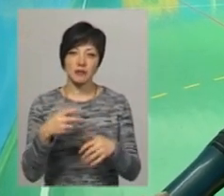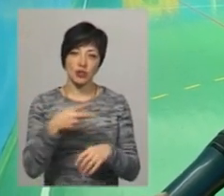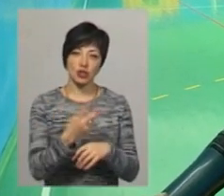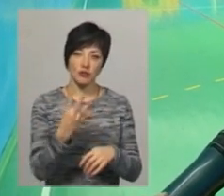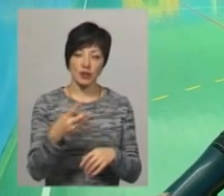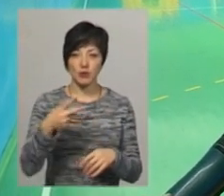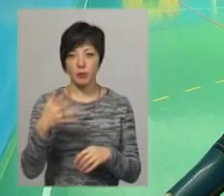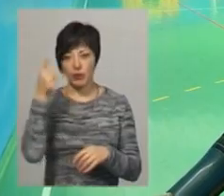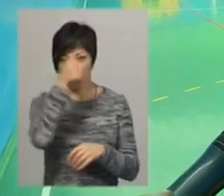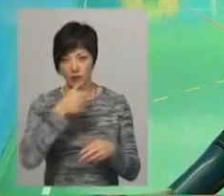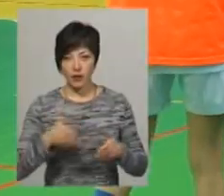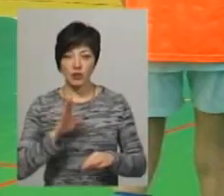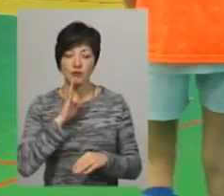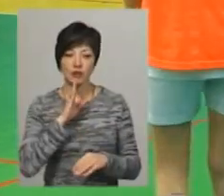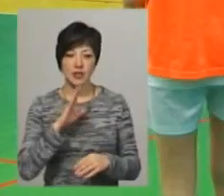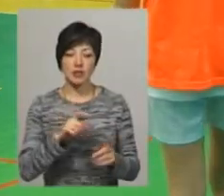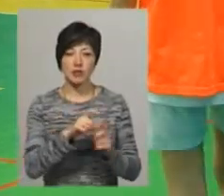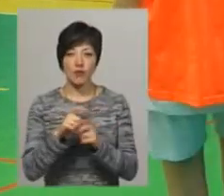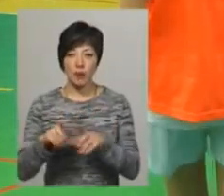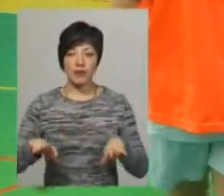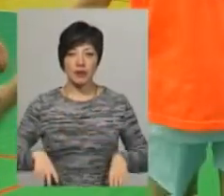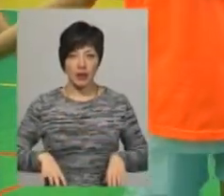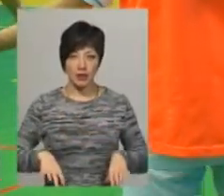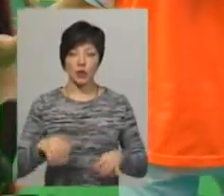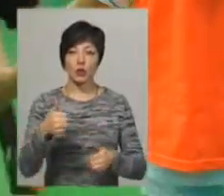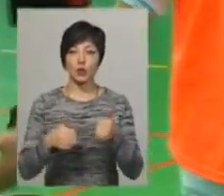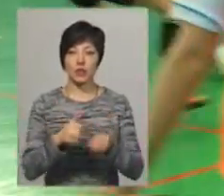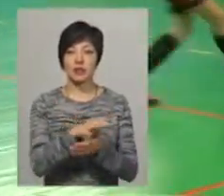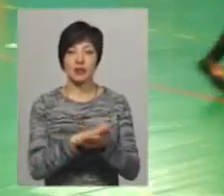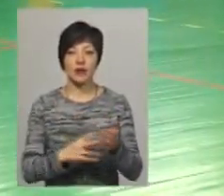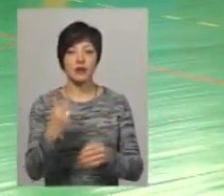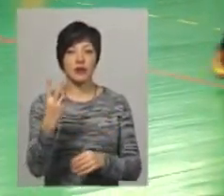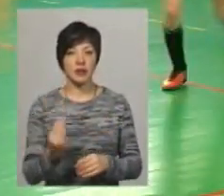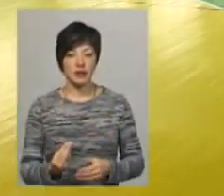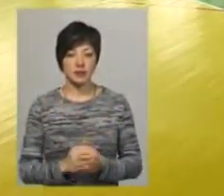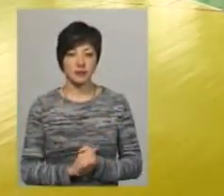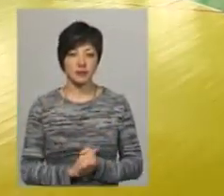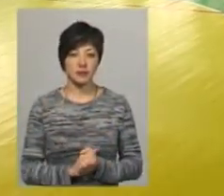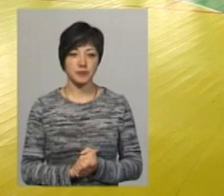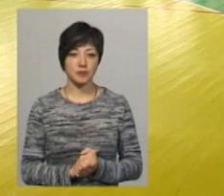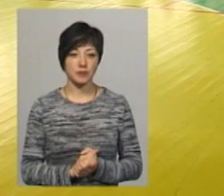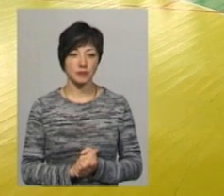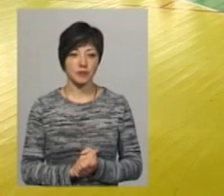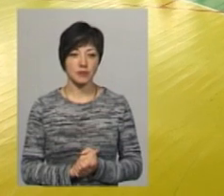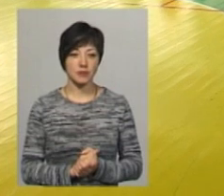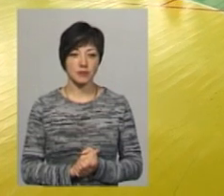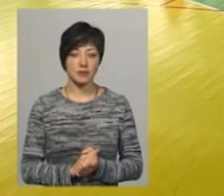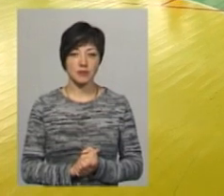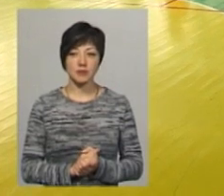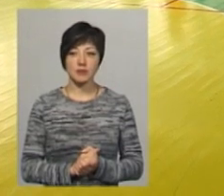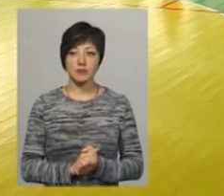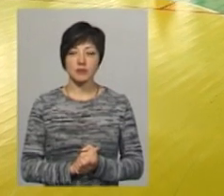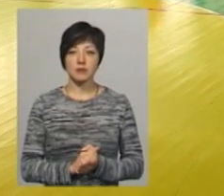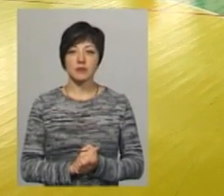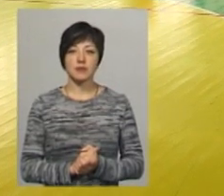-2005 років народження. За словами Олександра Осадського, турнір триватиме два дні. Олександр Карпунець, Олександр Горішевський, Новини і